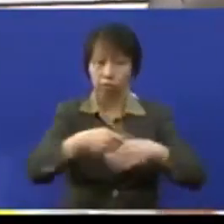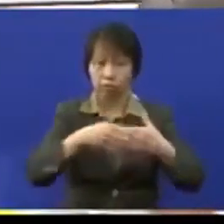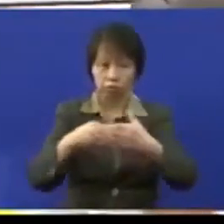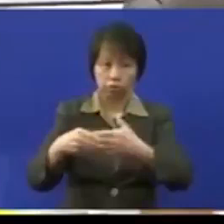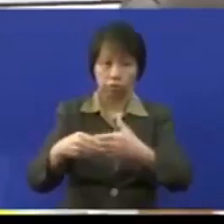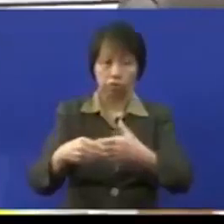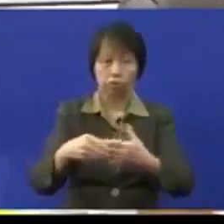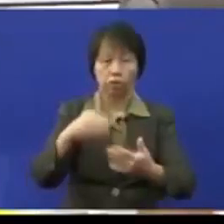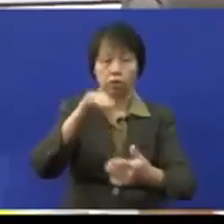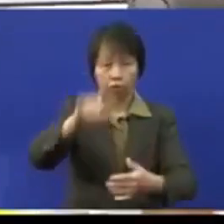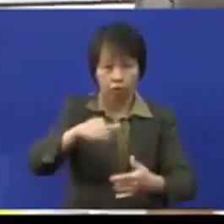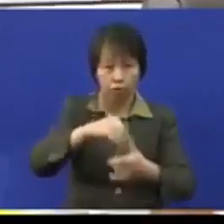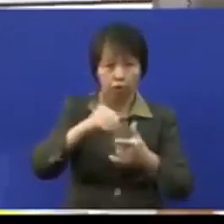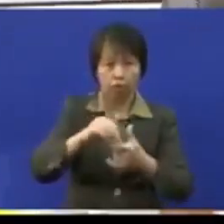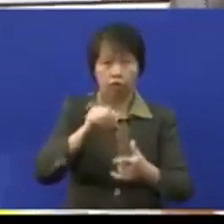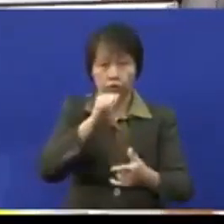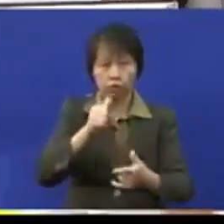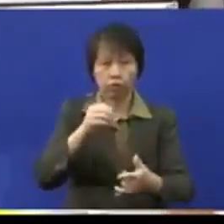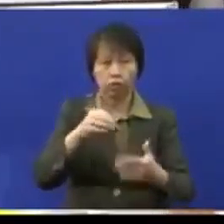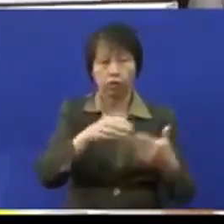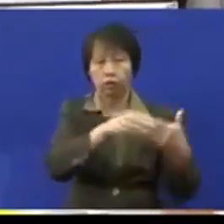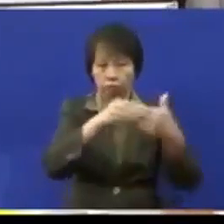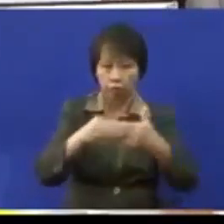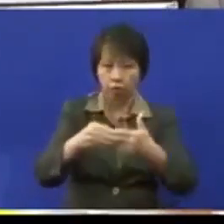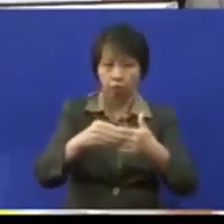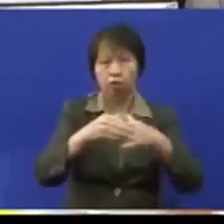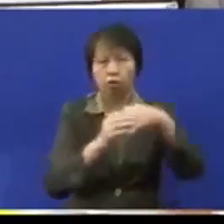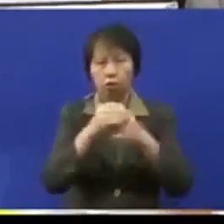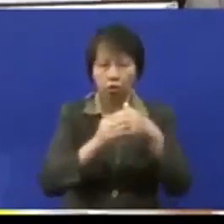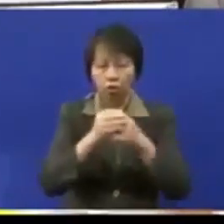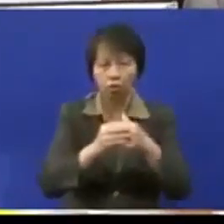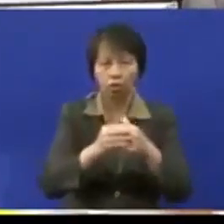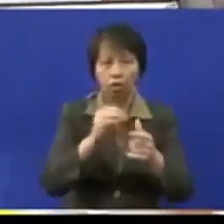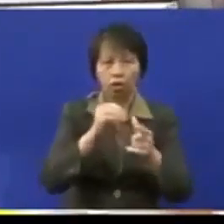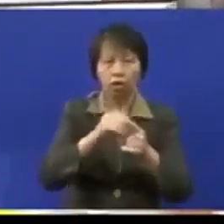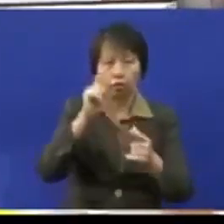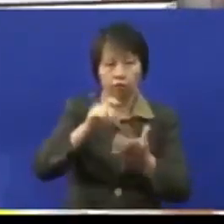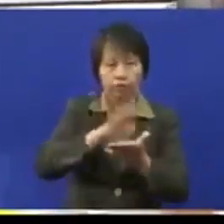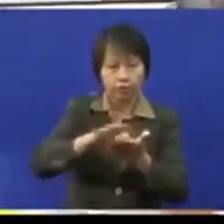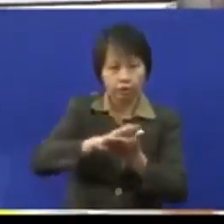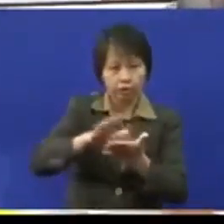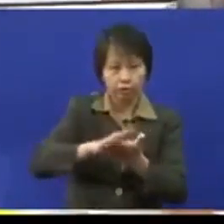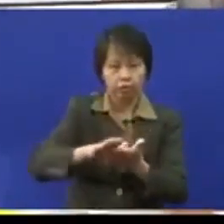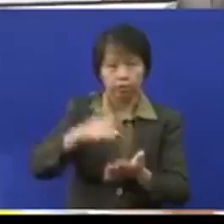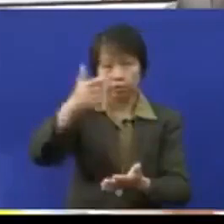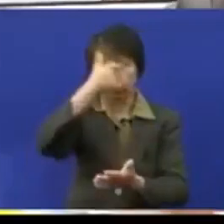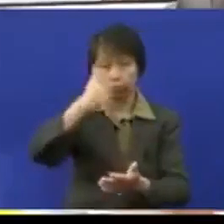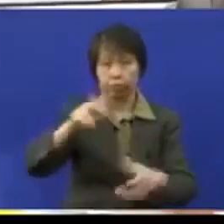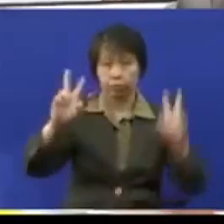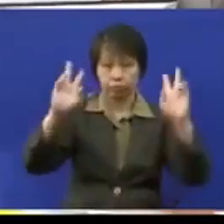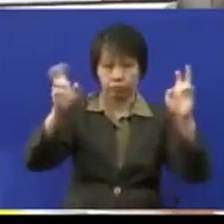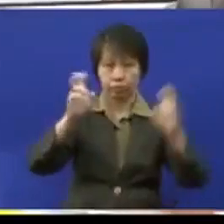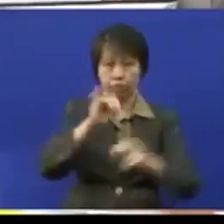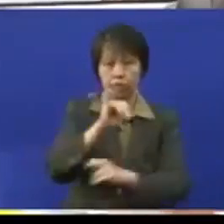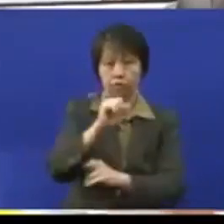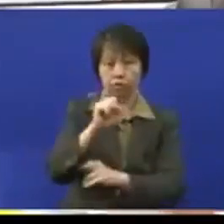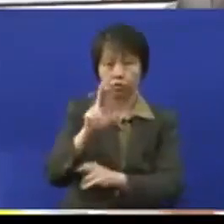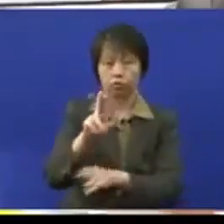ia atau tidak sama ada guideline itu adalah terlalu longgar dan perlu dikemaskinikan sebab isu yang ada di sini ialah